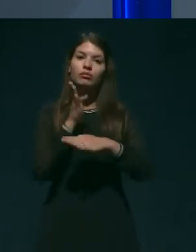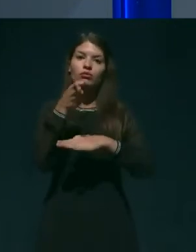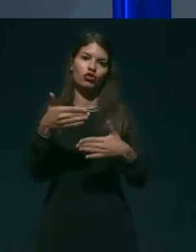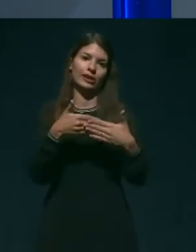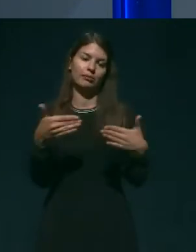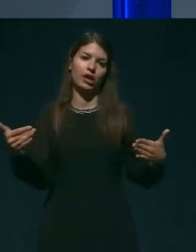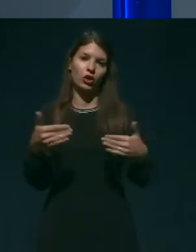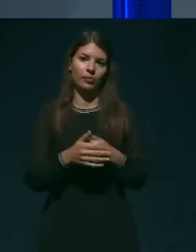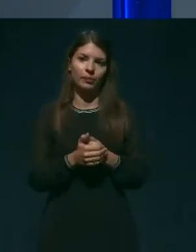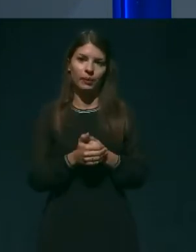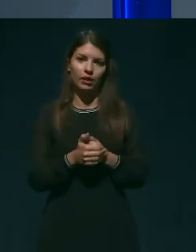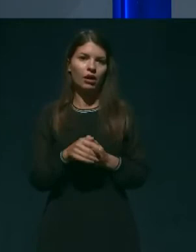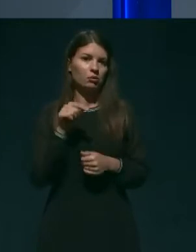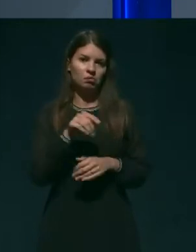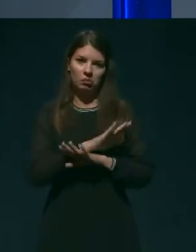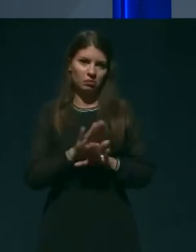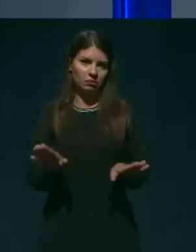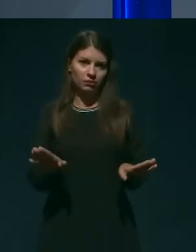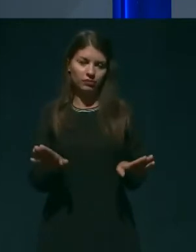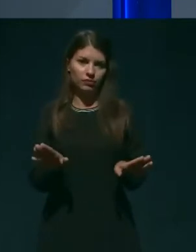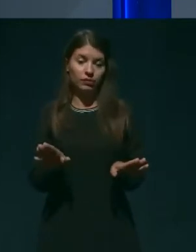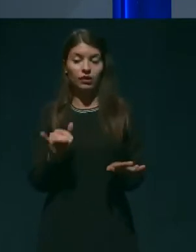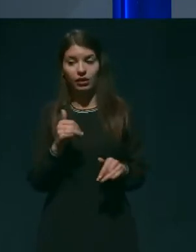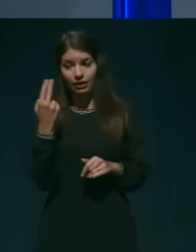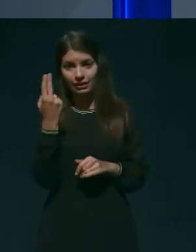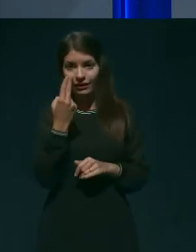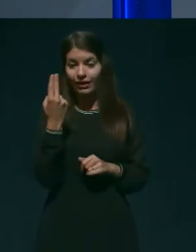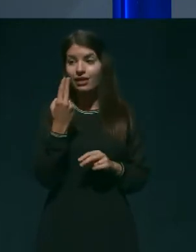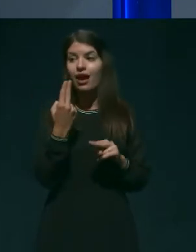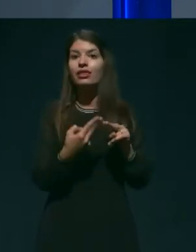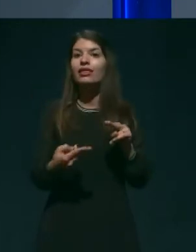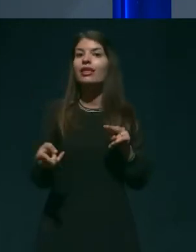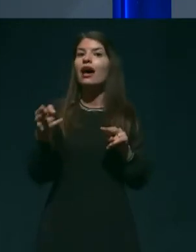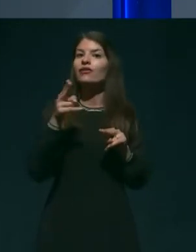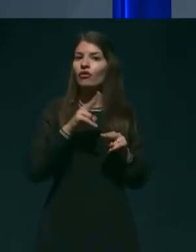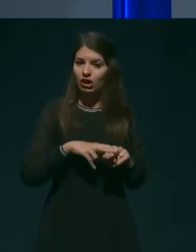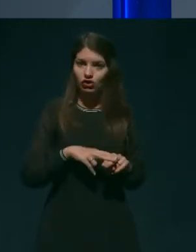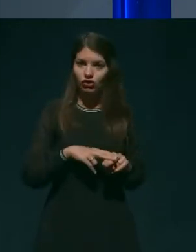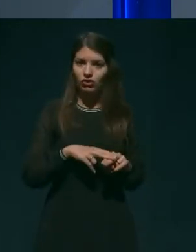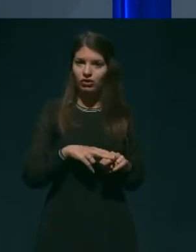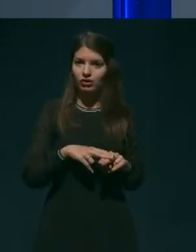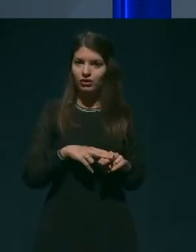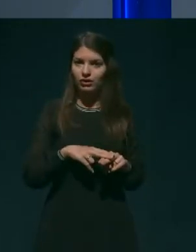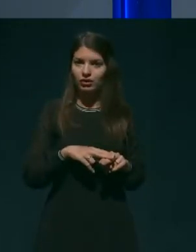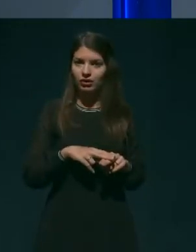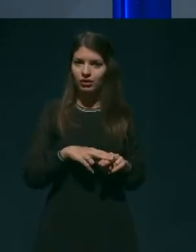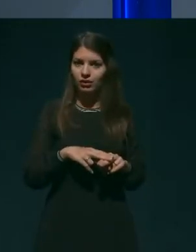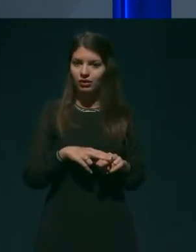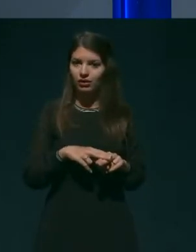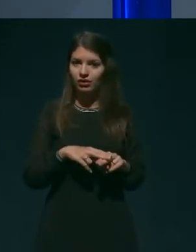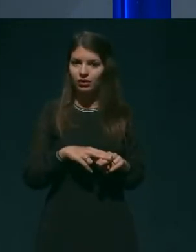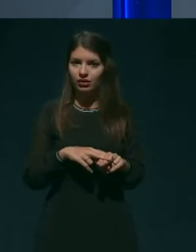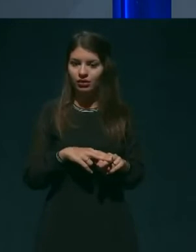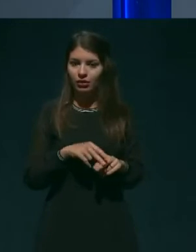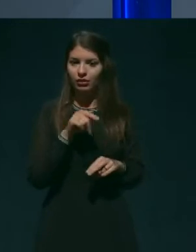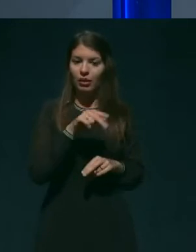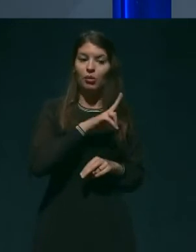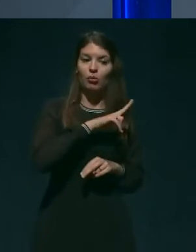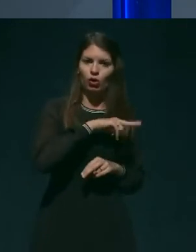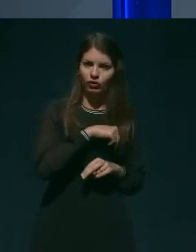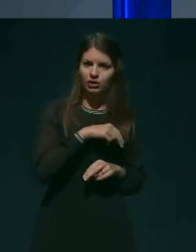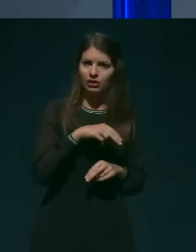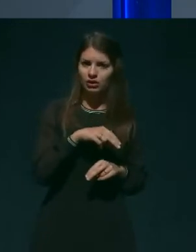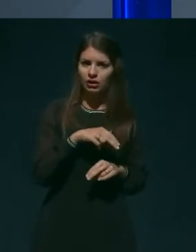nekje se potem ustavljamo in seveda največ pa vedno znova pri potniku policisti ugotovimo z